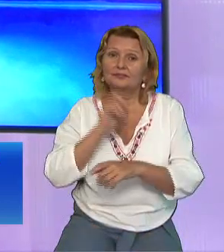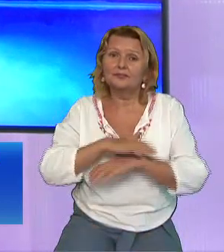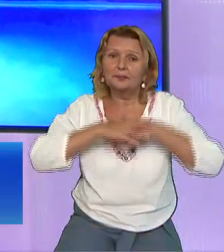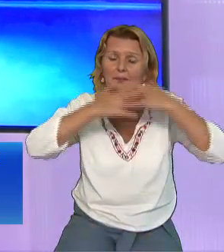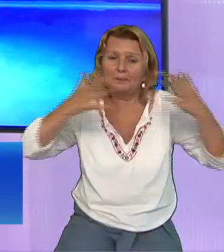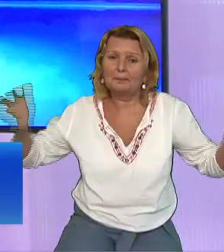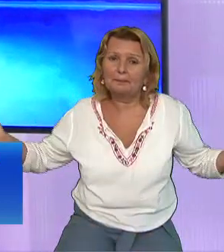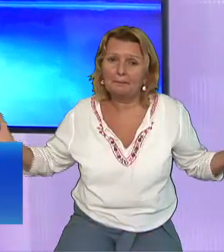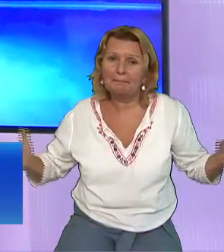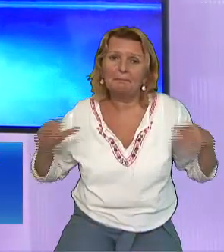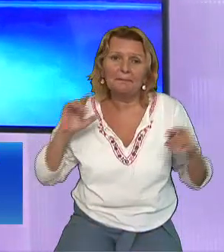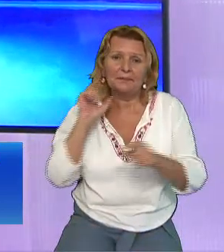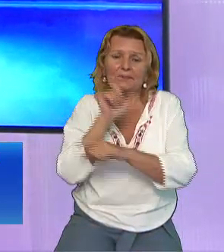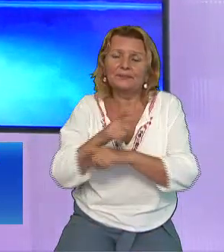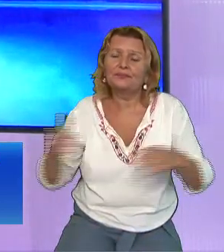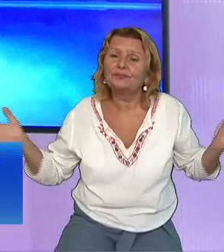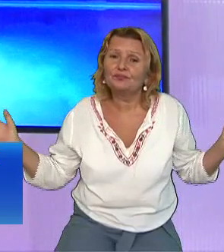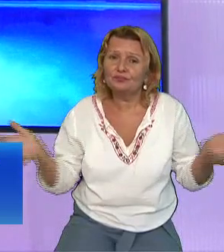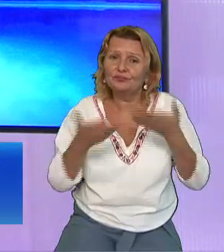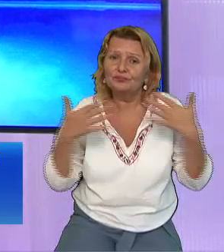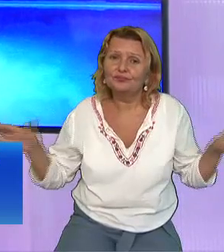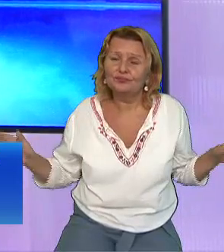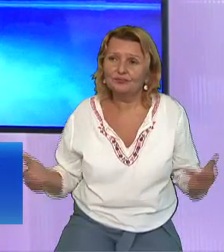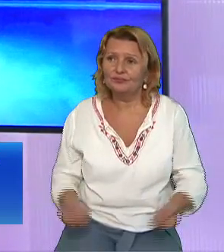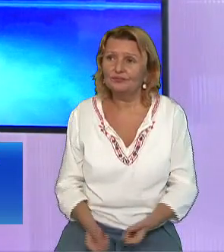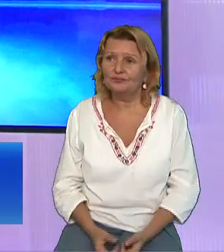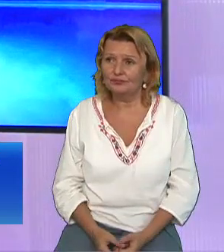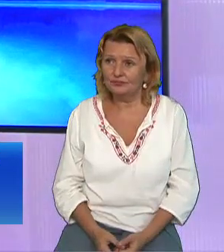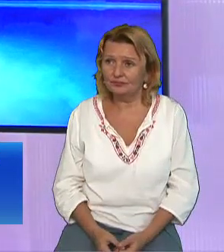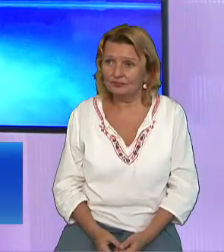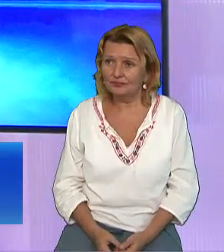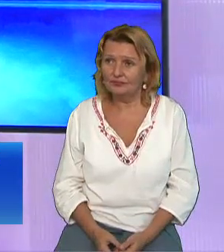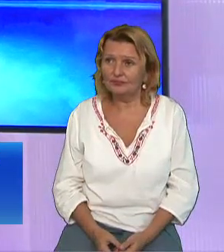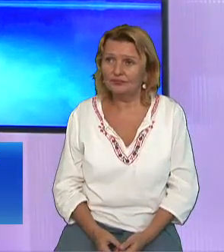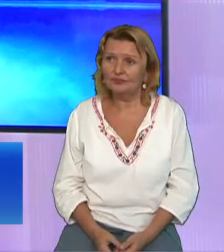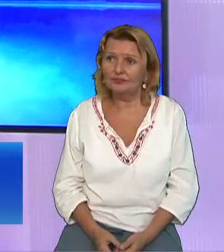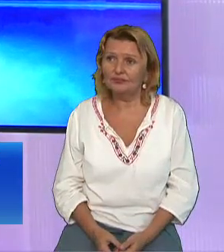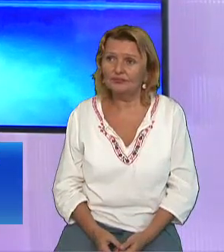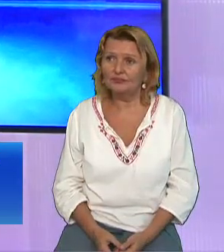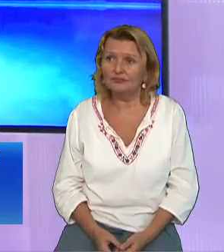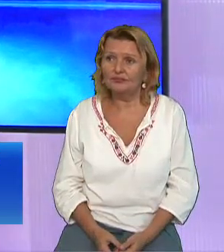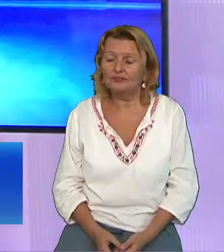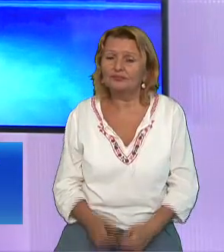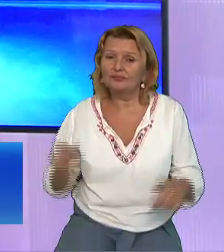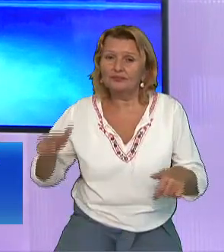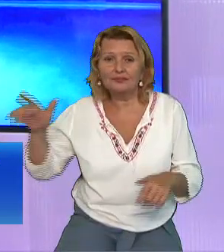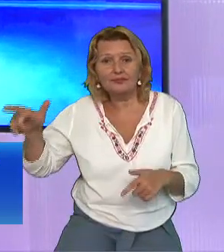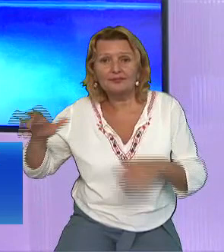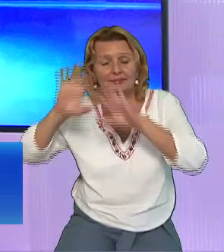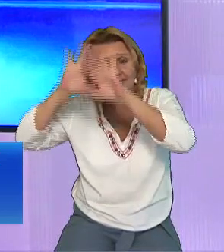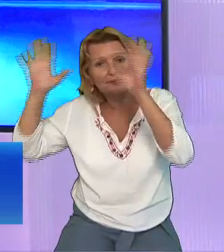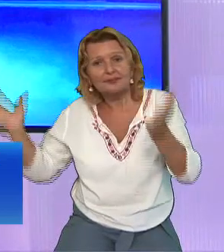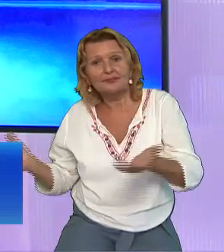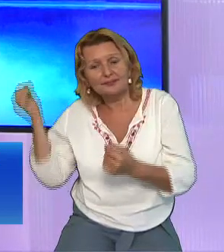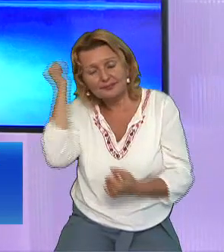Nagasaki De ce? Pentru că pe piatra aceea de la mormânt Cred că era și satana și îngerii lui acolo Ca să nu mai învie Iisus Ca să nu mai aibă loc Nici în